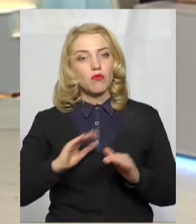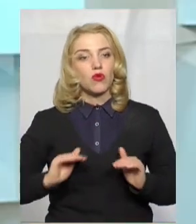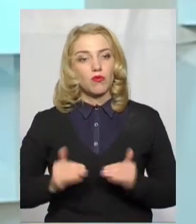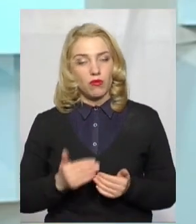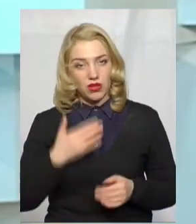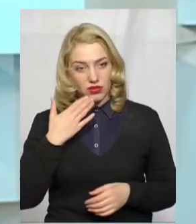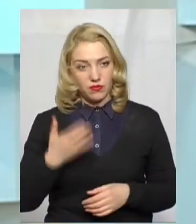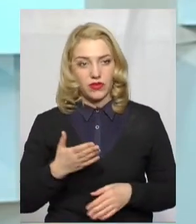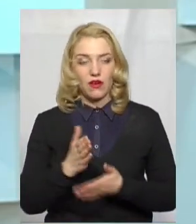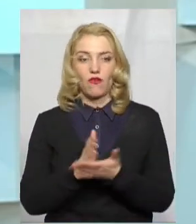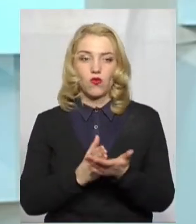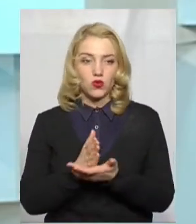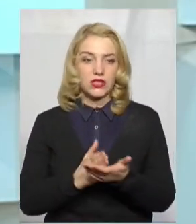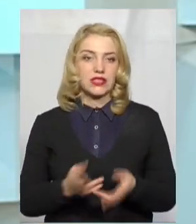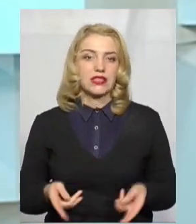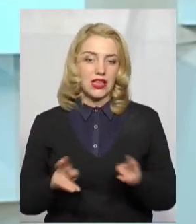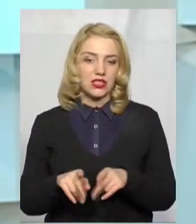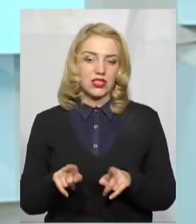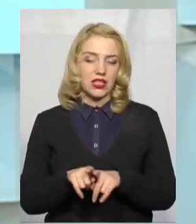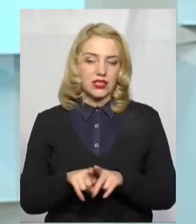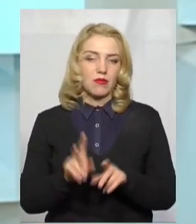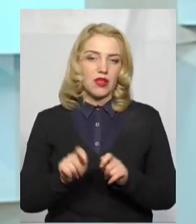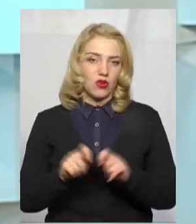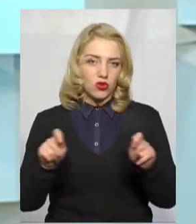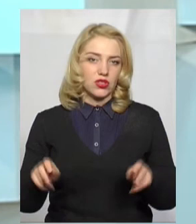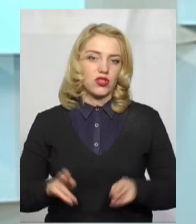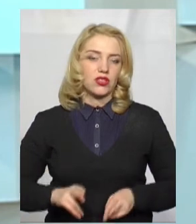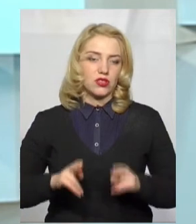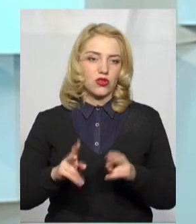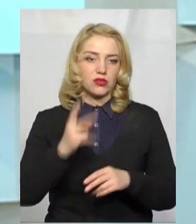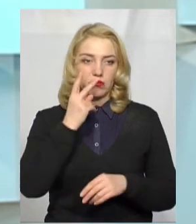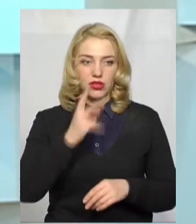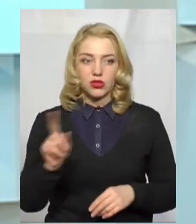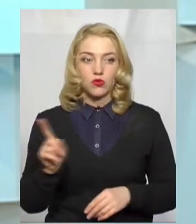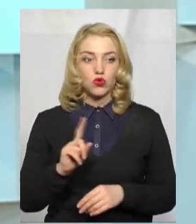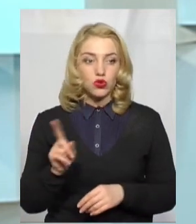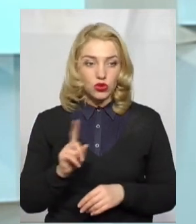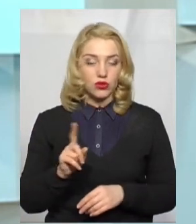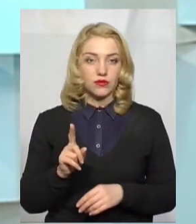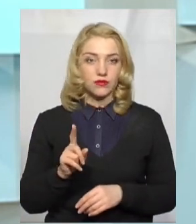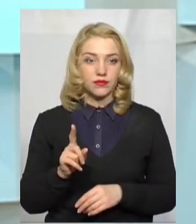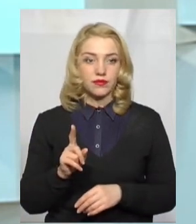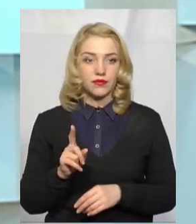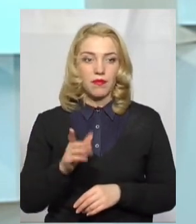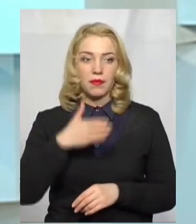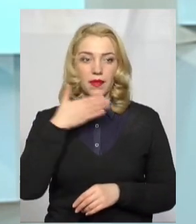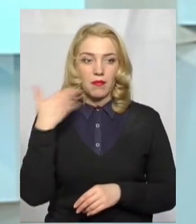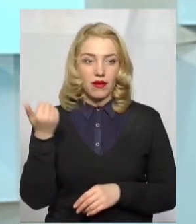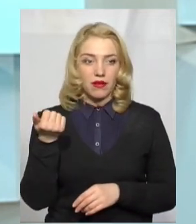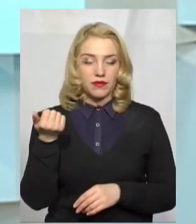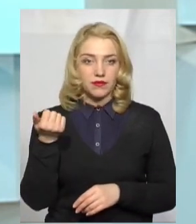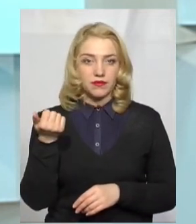Ну, в цілому функції залишаються ті самі, розкриття злочинів, тому що ми бачимо, що немає